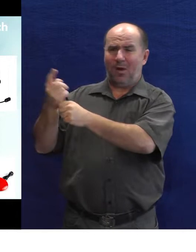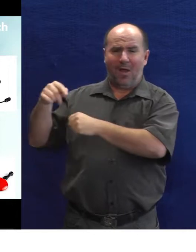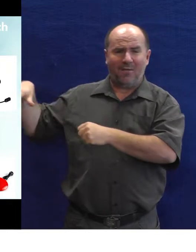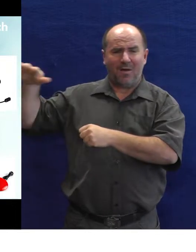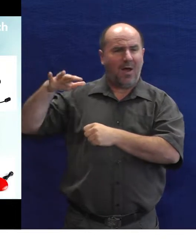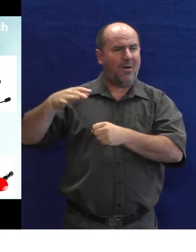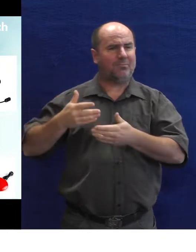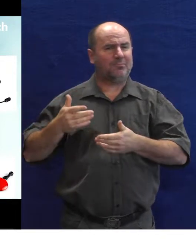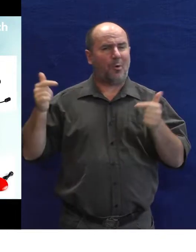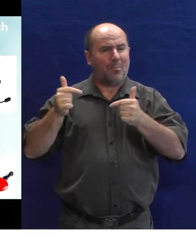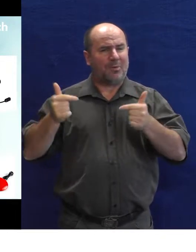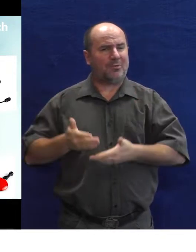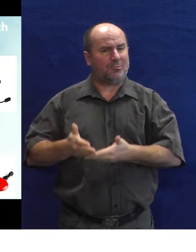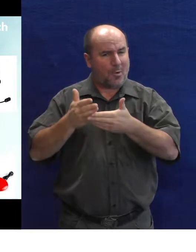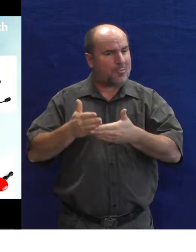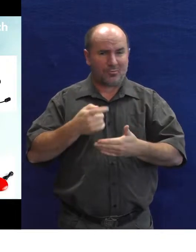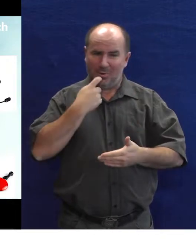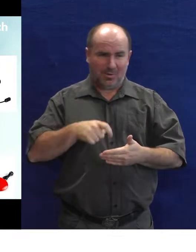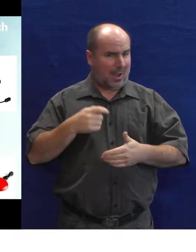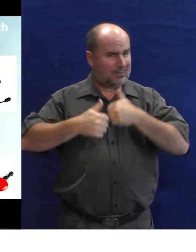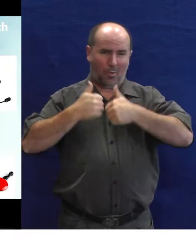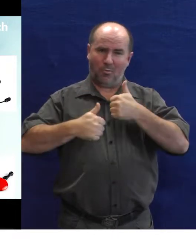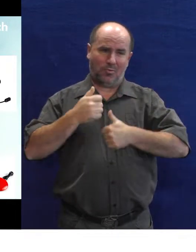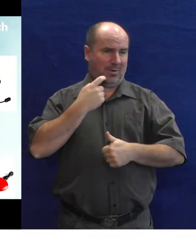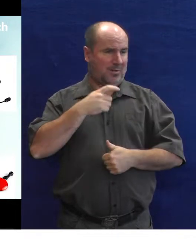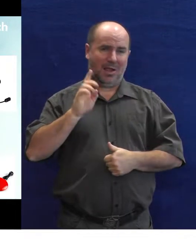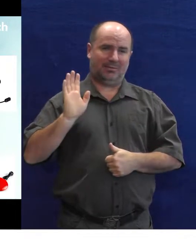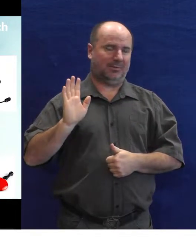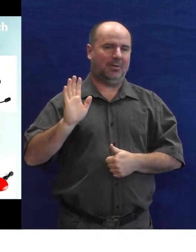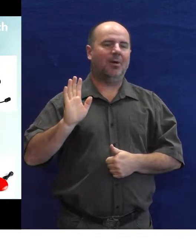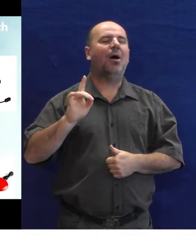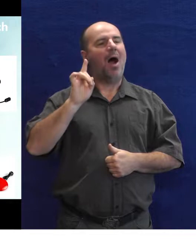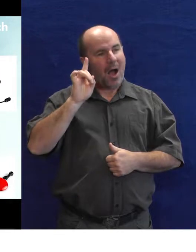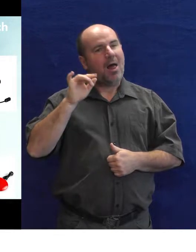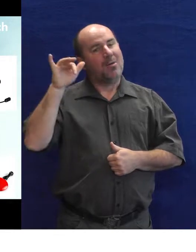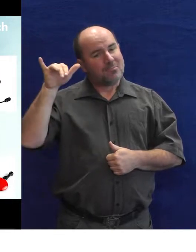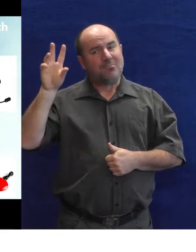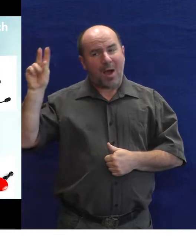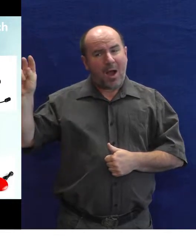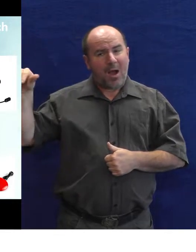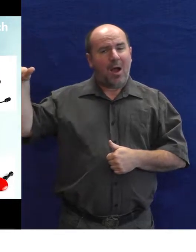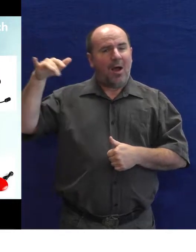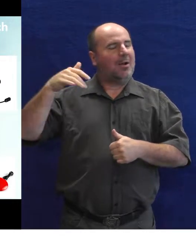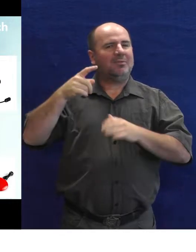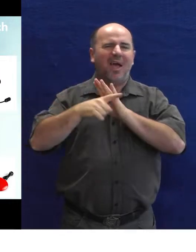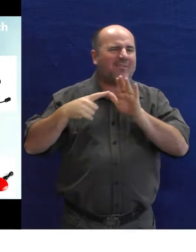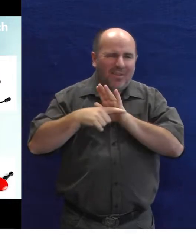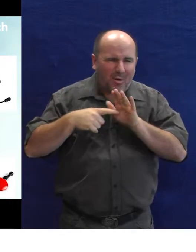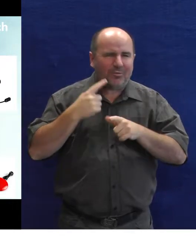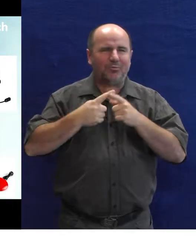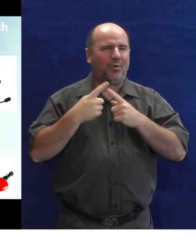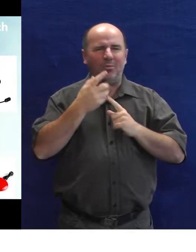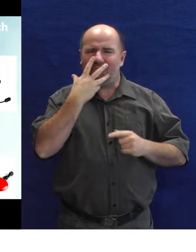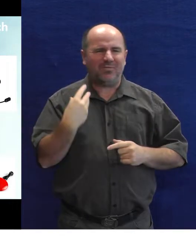očima, ovládání ústy a tak dál, ale přece jenom jsou trošku nevýhody u těch